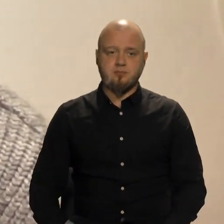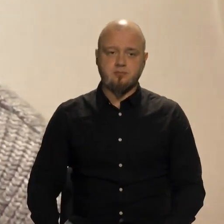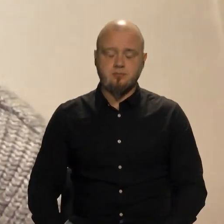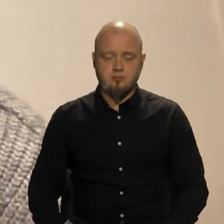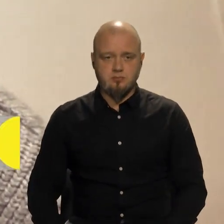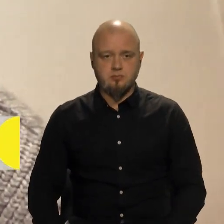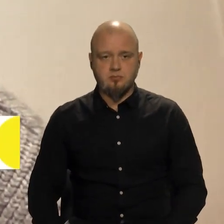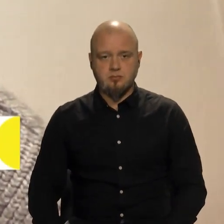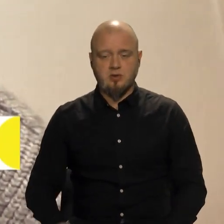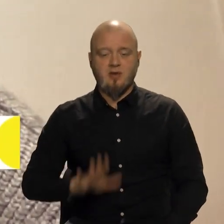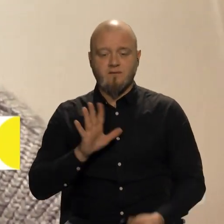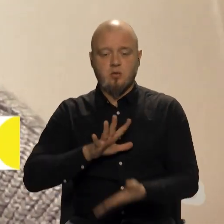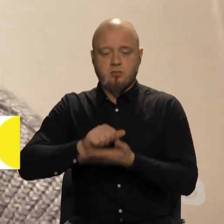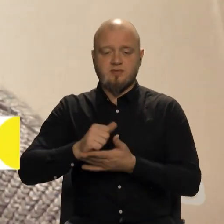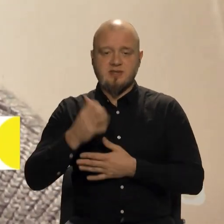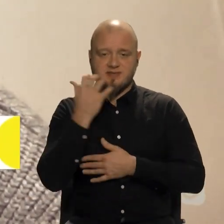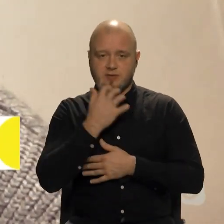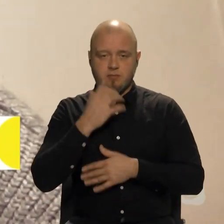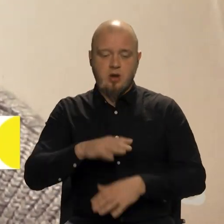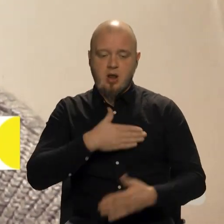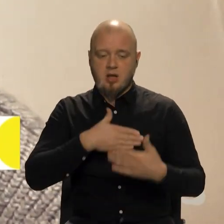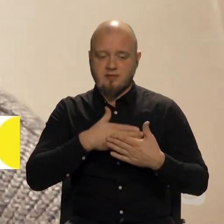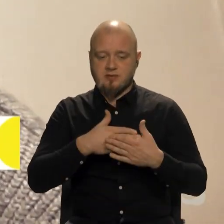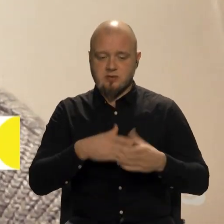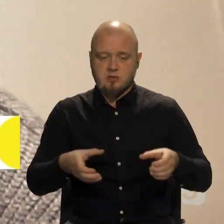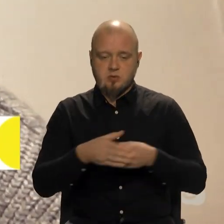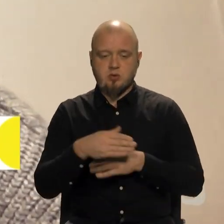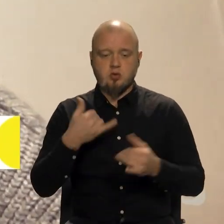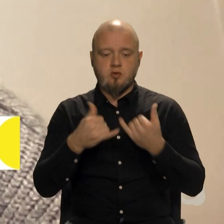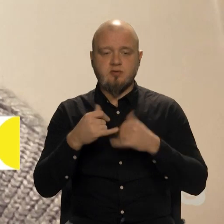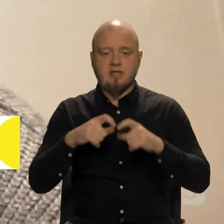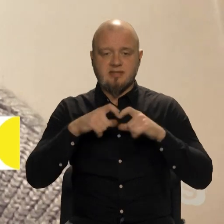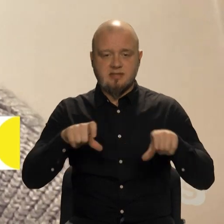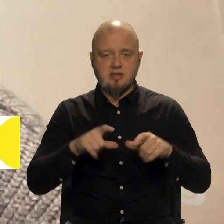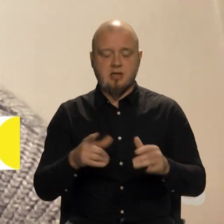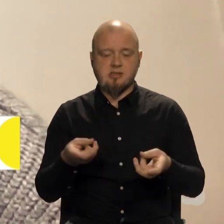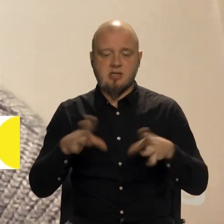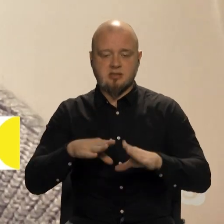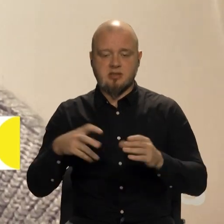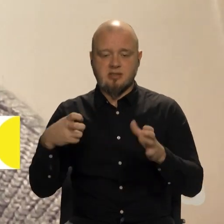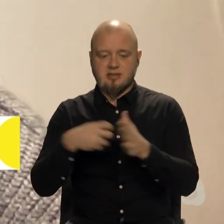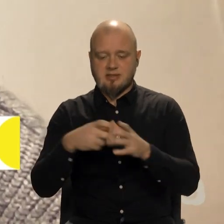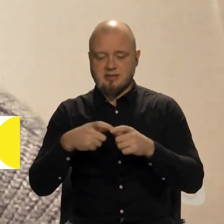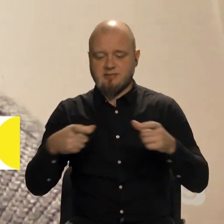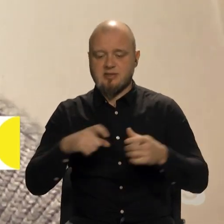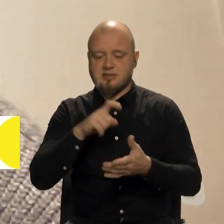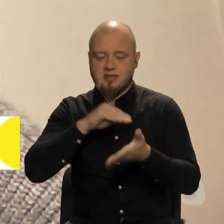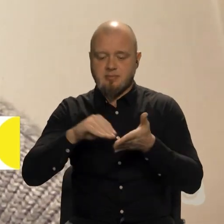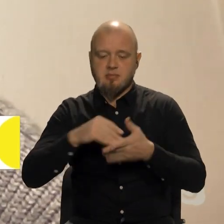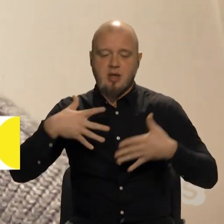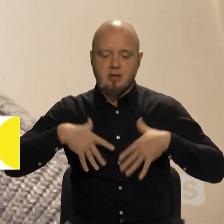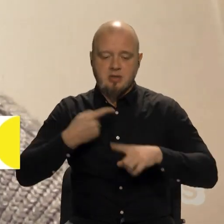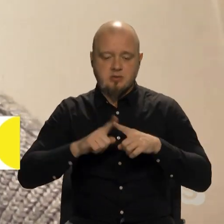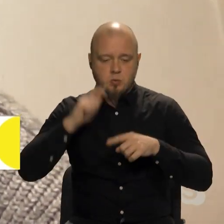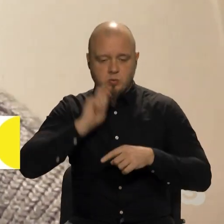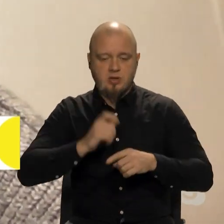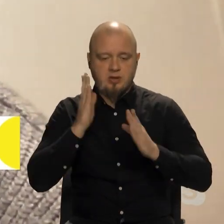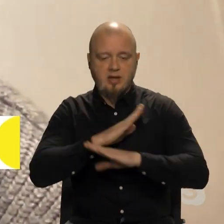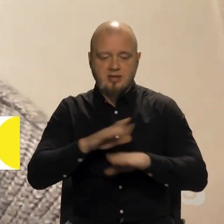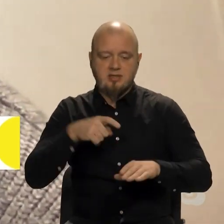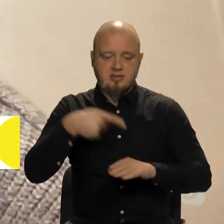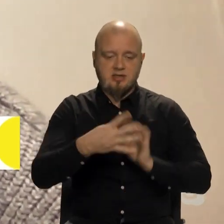В окупованому Сімферополі активісти руху «Жовта стрічка» залишили листівки з написами «Крим – це Україна» не тільки з